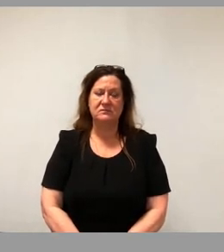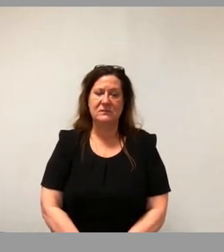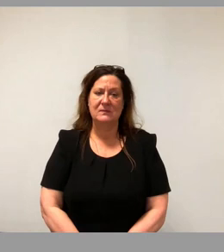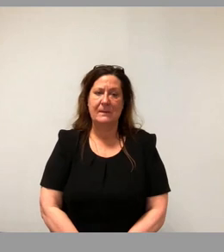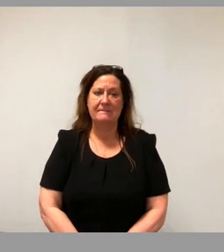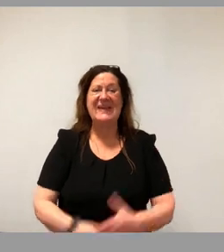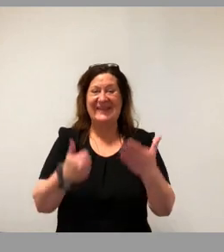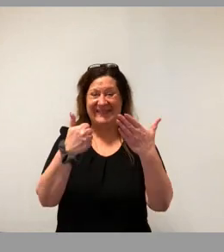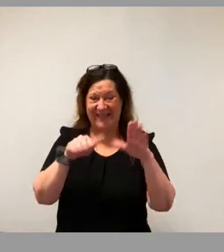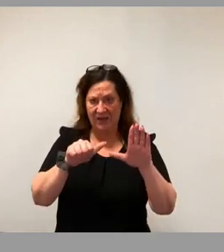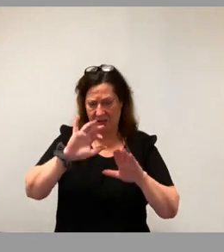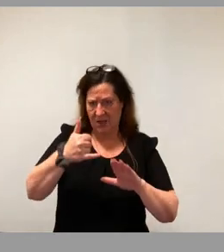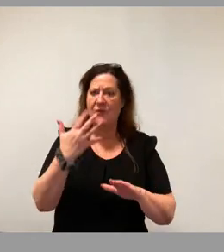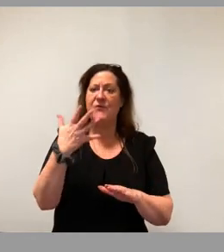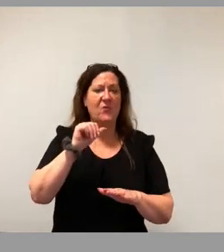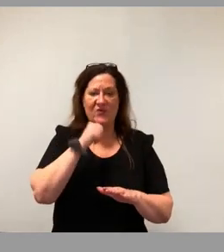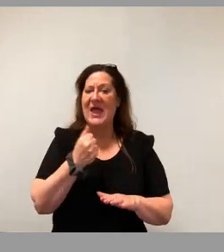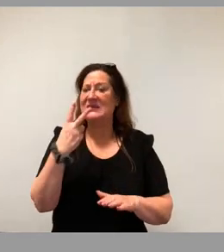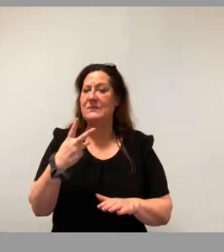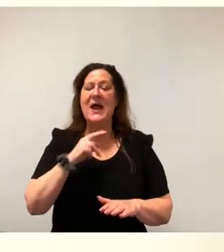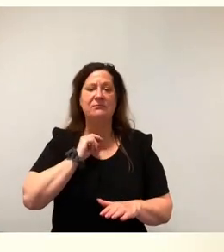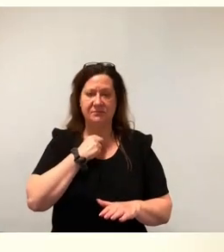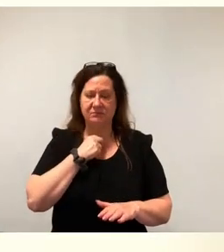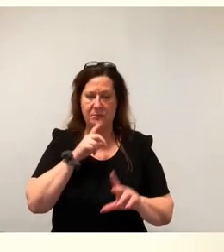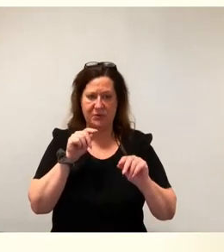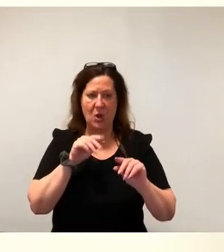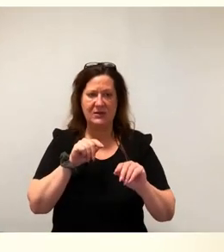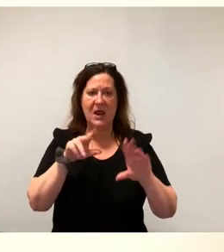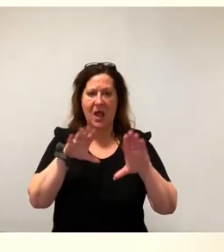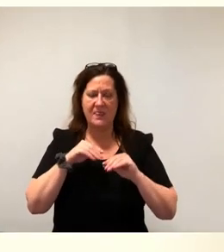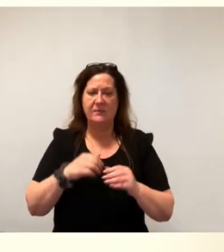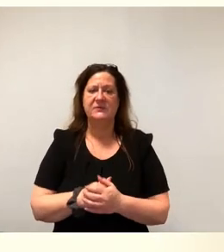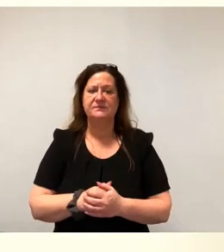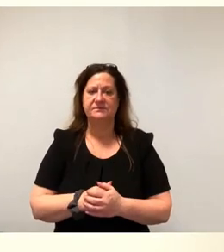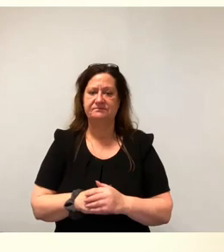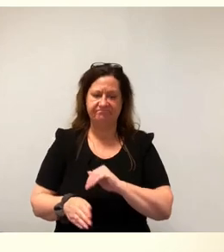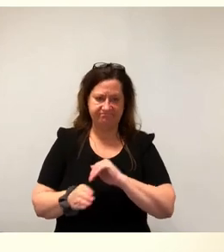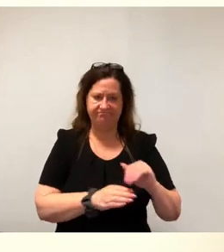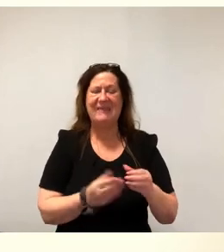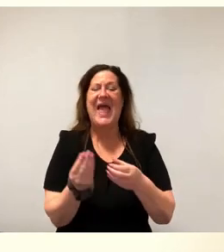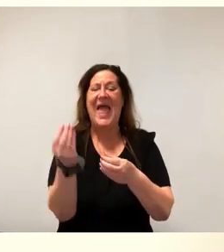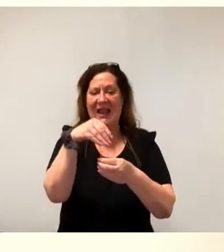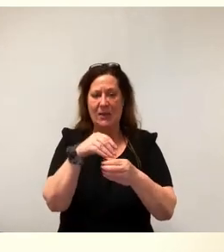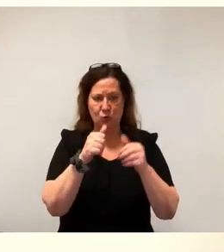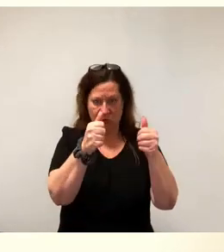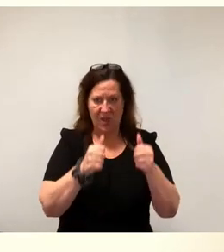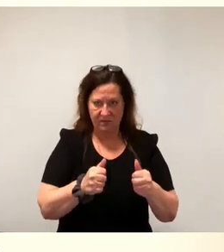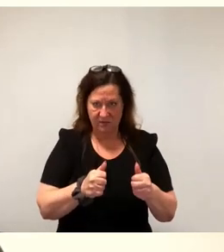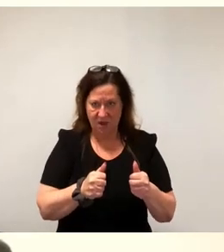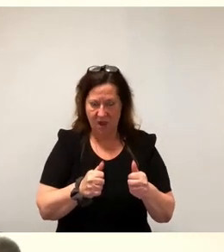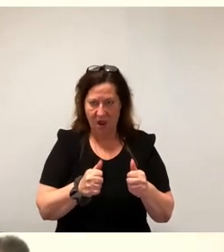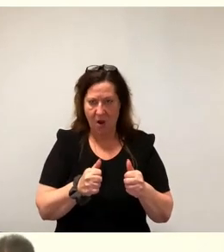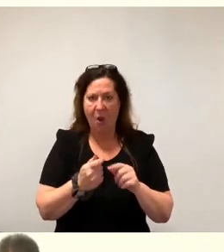60, ja, 5, nein, zwei Enthaltungen, angenommen. Wir kommen zum Ergänzungsantrag der Linken.